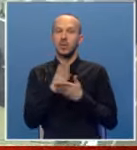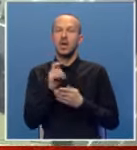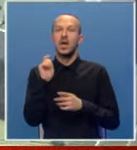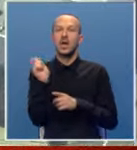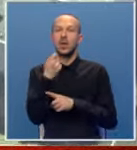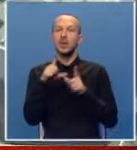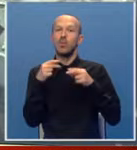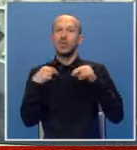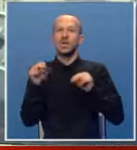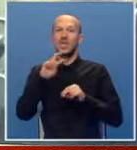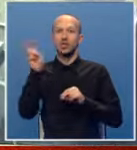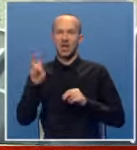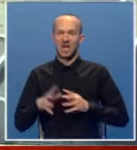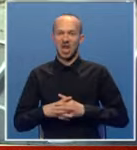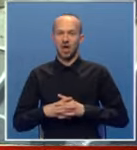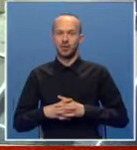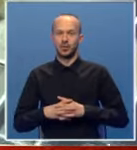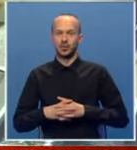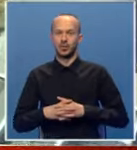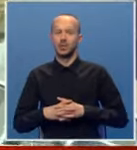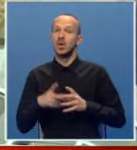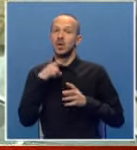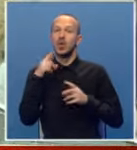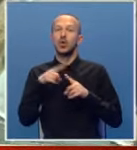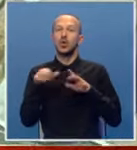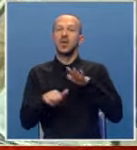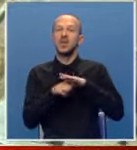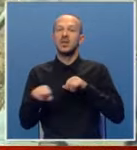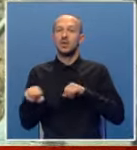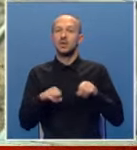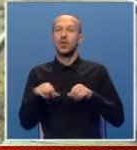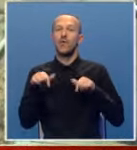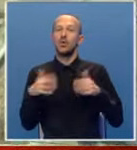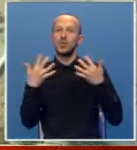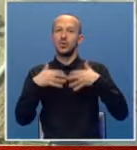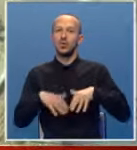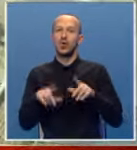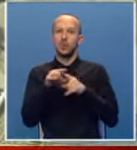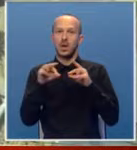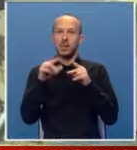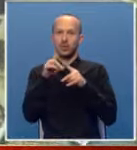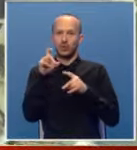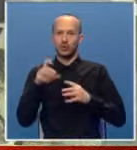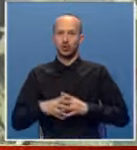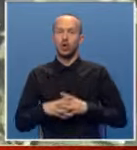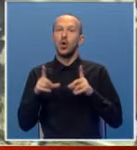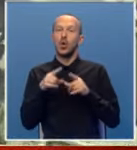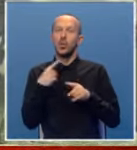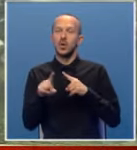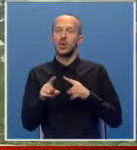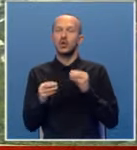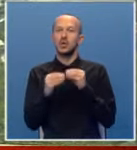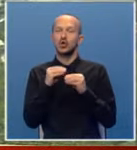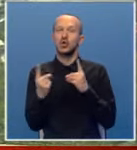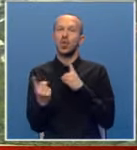rekordna u prodaji električne energije, rekao je to generalni direktor ovog preduzeća Luka Petrović. Uprko s